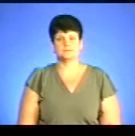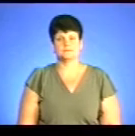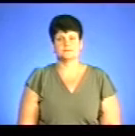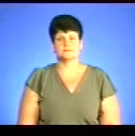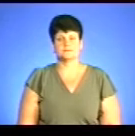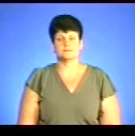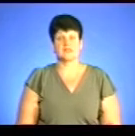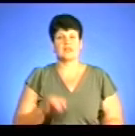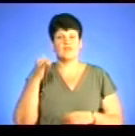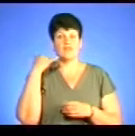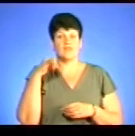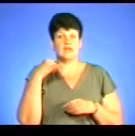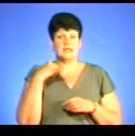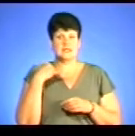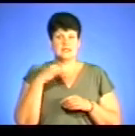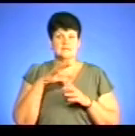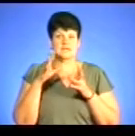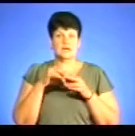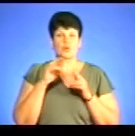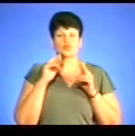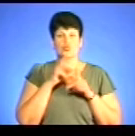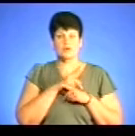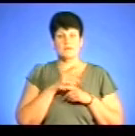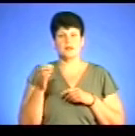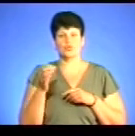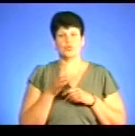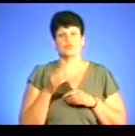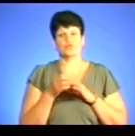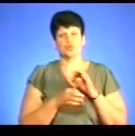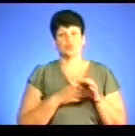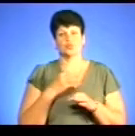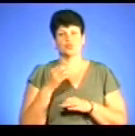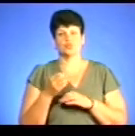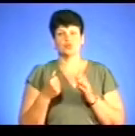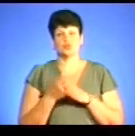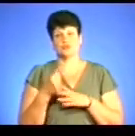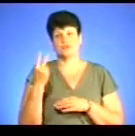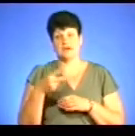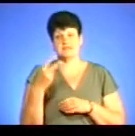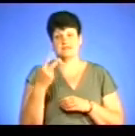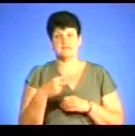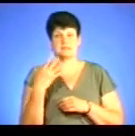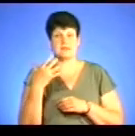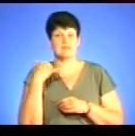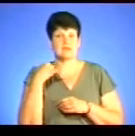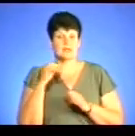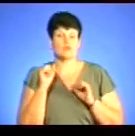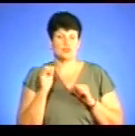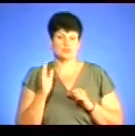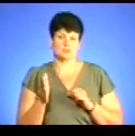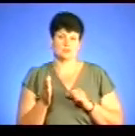Виклики взагалі з утруєнням алкоголю навіть на добу до 20-25 викликів можуть бути